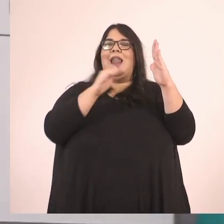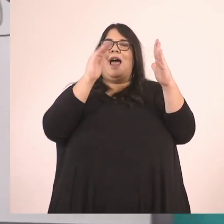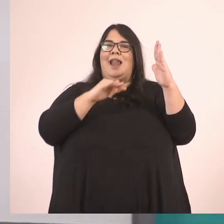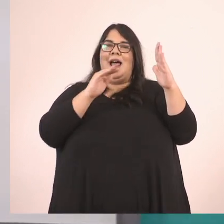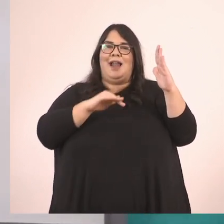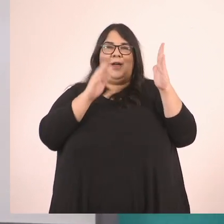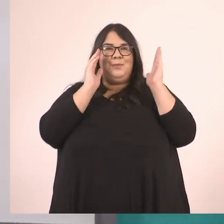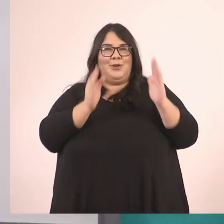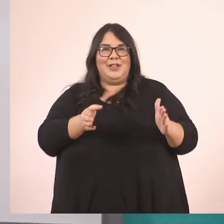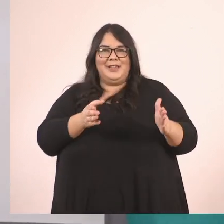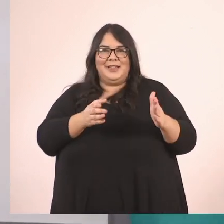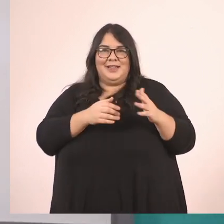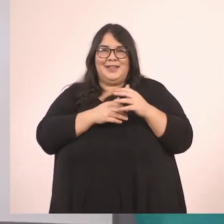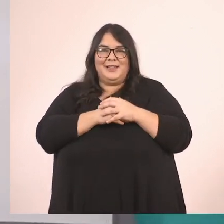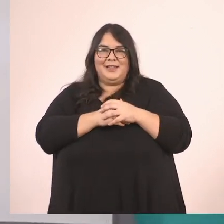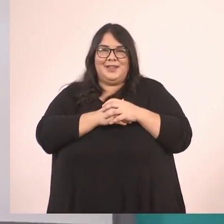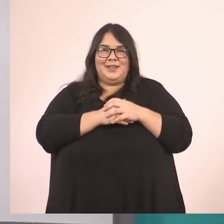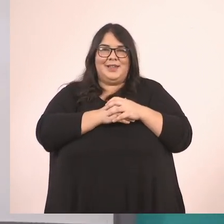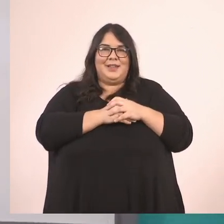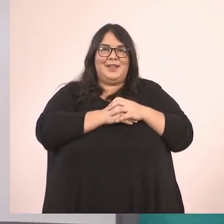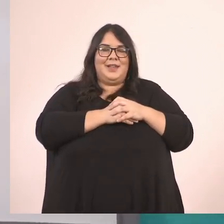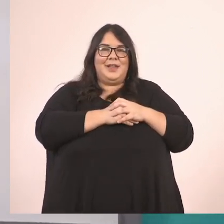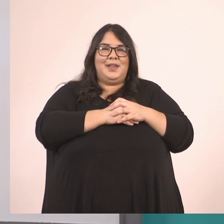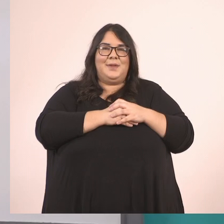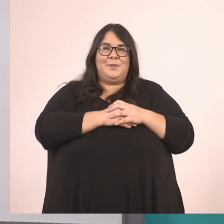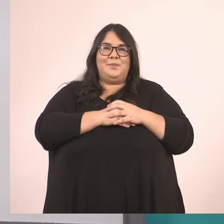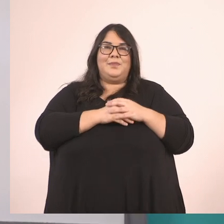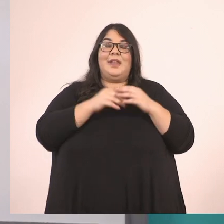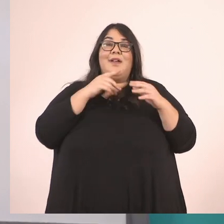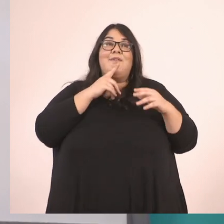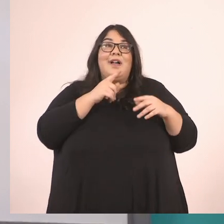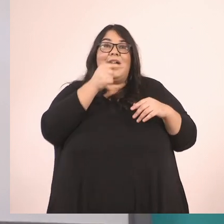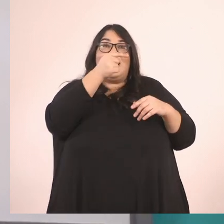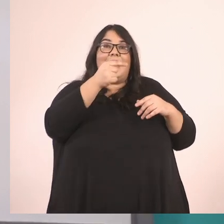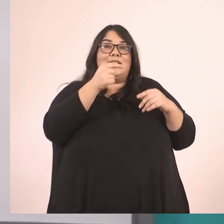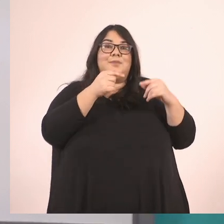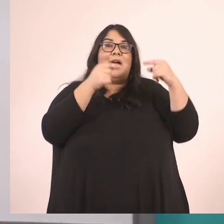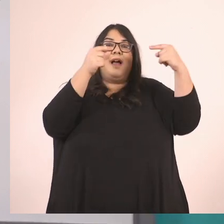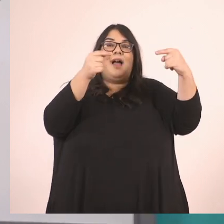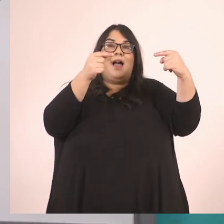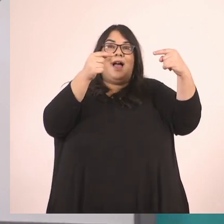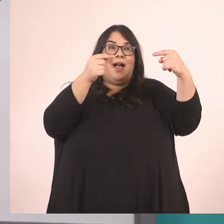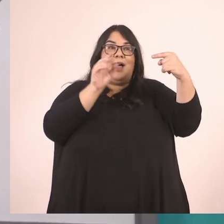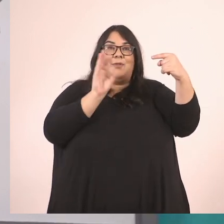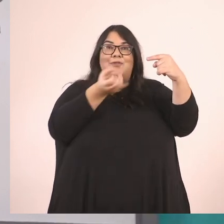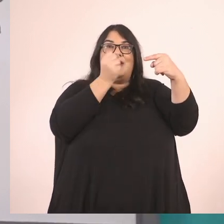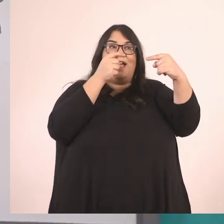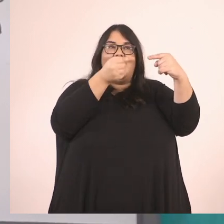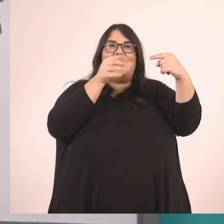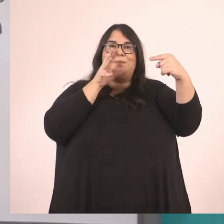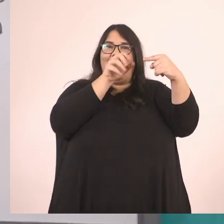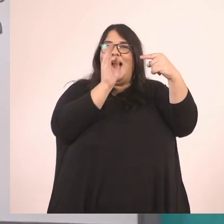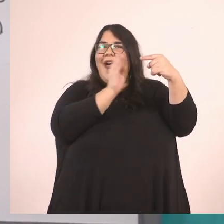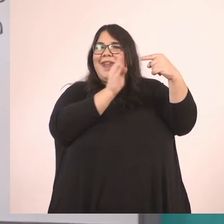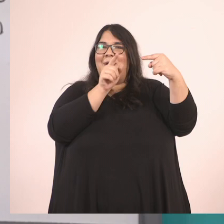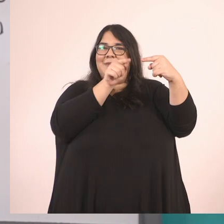Αυτό, τη δυνατότητα να βρούμε κλάσματα ανάμεσα στο 1 τρίτο και στο 2 τρίτο μας τη δίνει η διαδικασία με